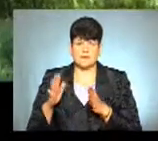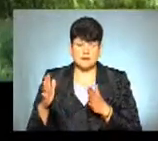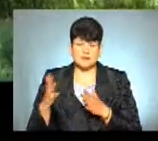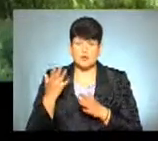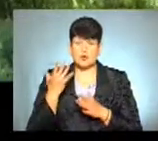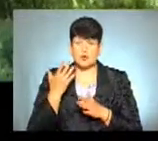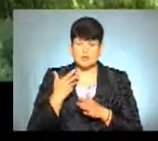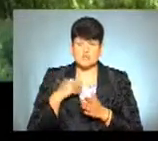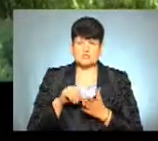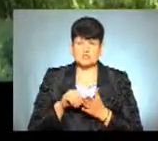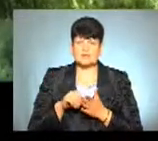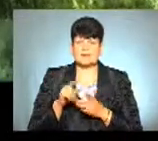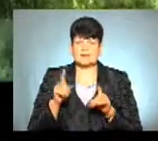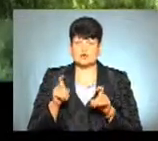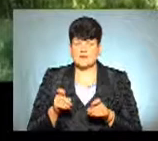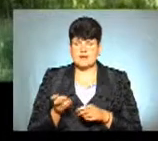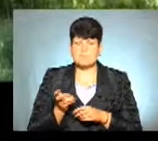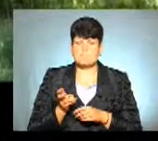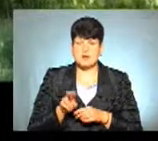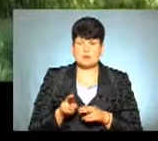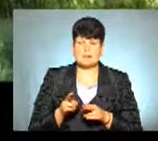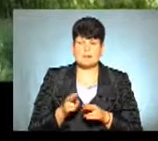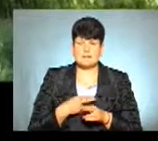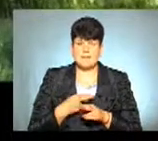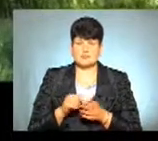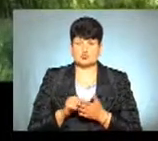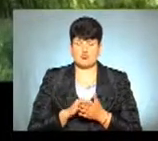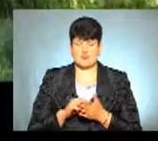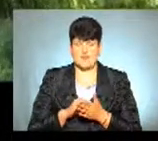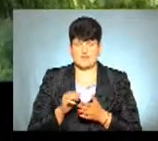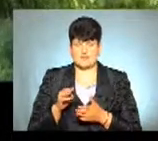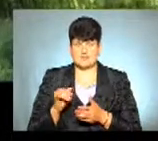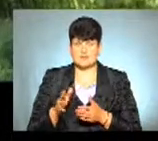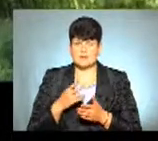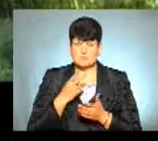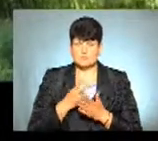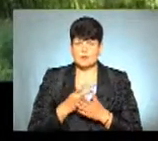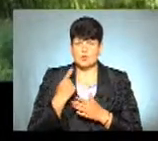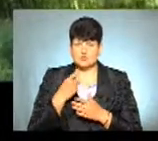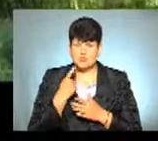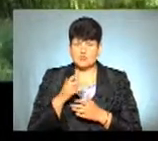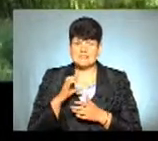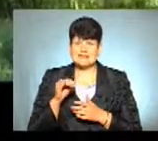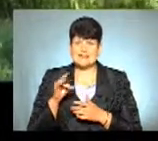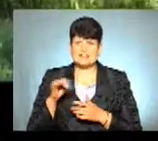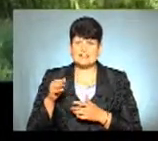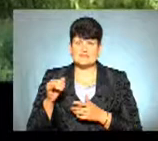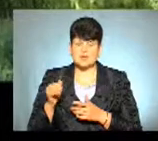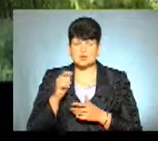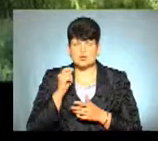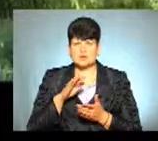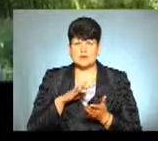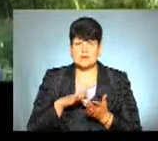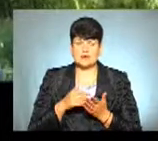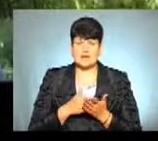коли учасники тестування приходили без документів, які засвідчують особу або сертифікат Українського центру оцінювання